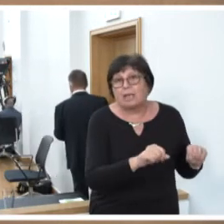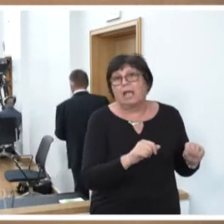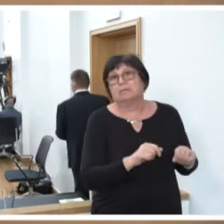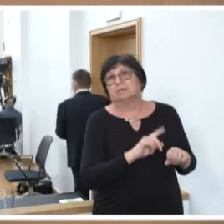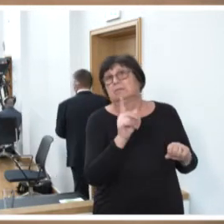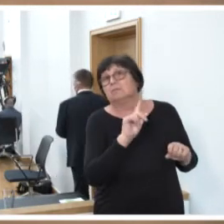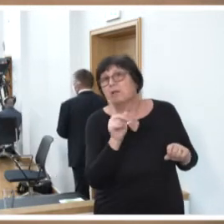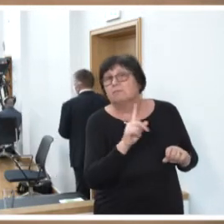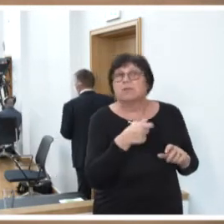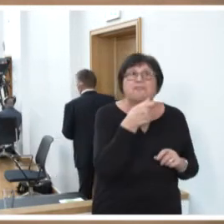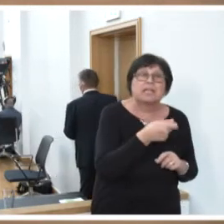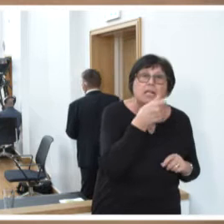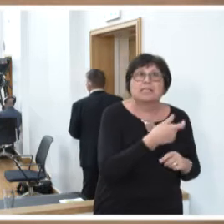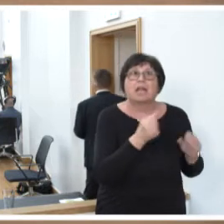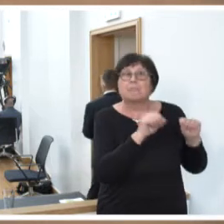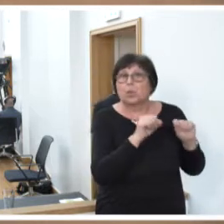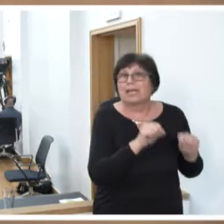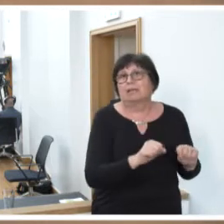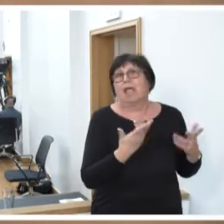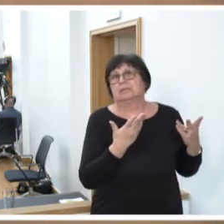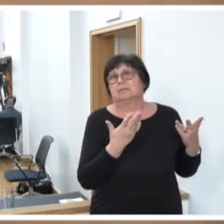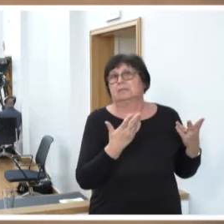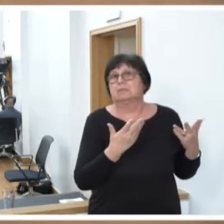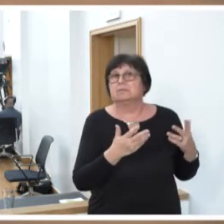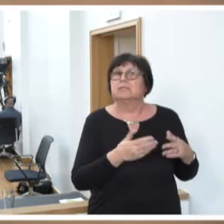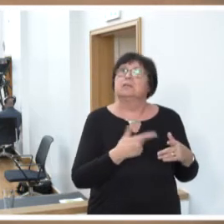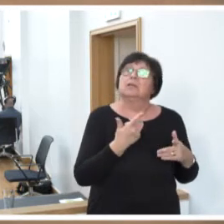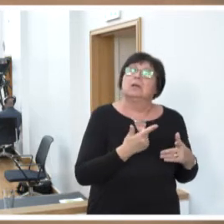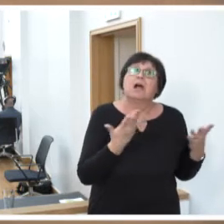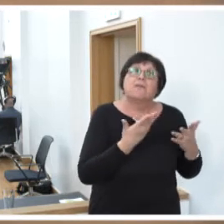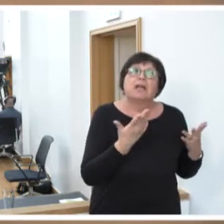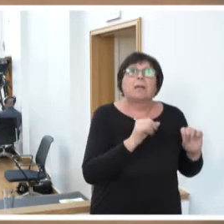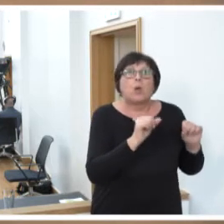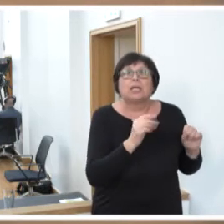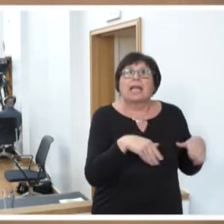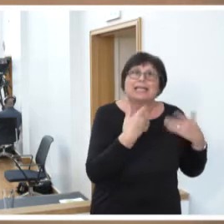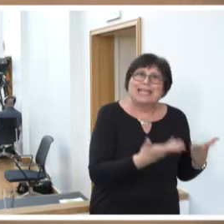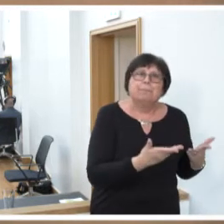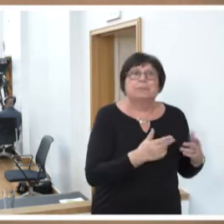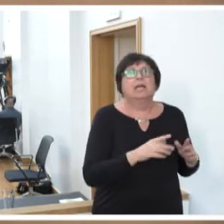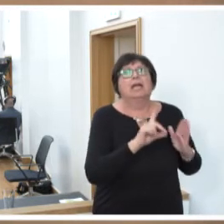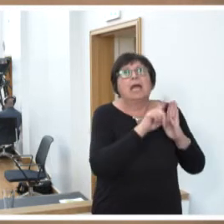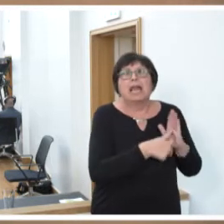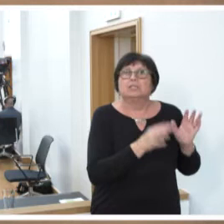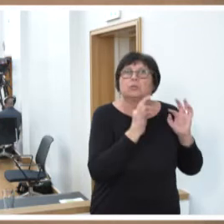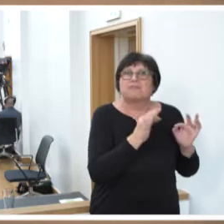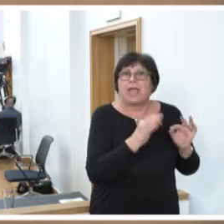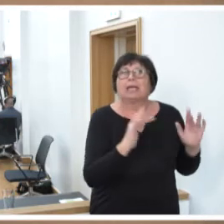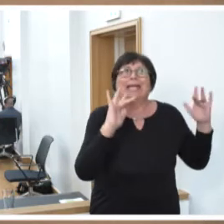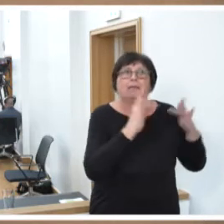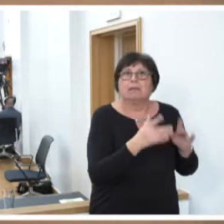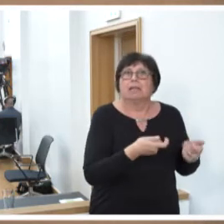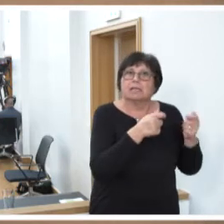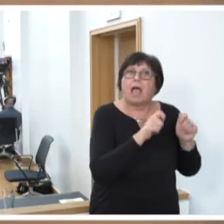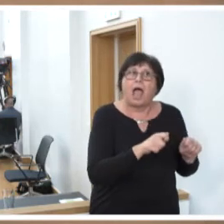bringt welche finanziellen Möglichkeiten mit und kann sich sowohl einen leistungsfähigen Internetanschluss leisten, aber auch